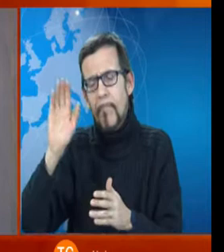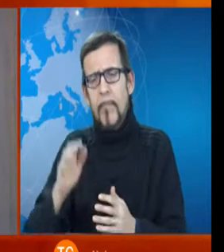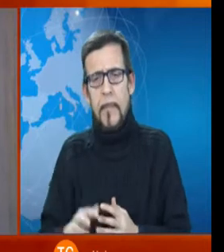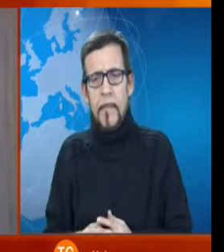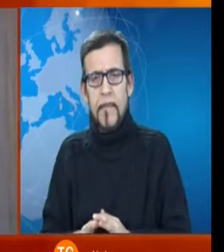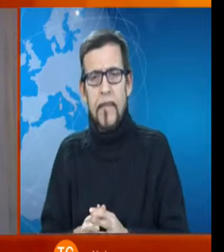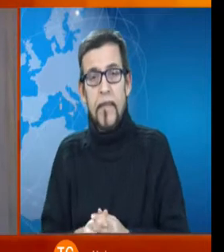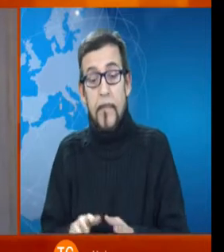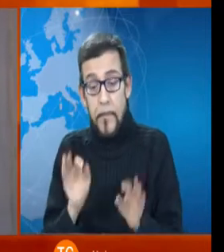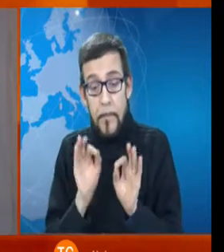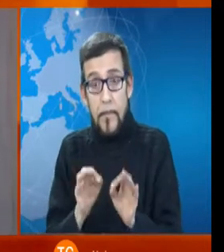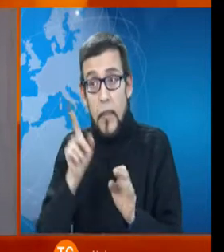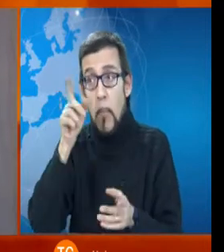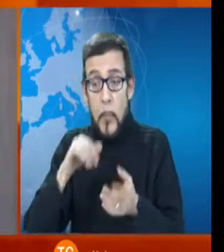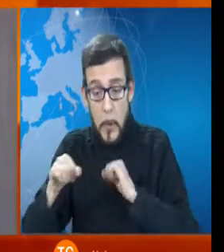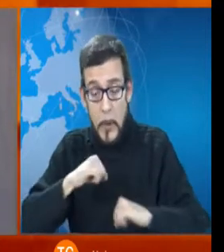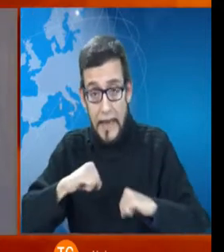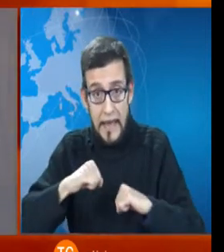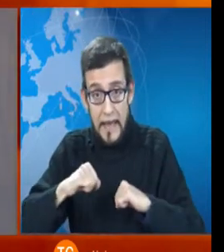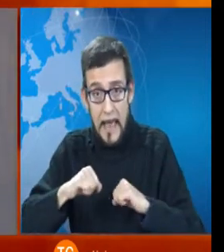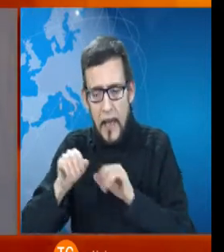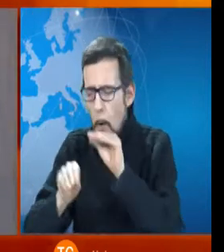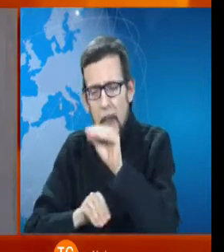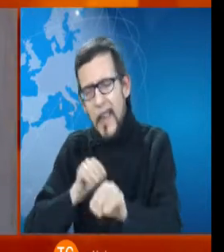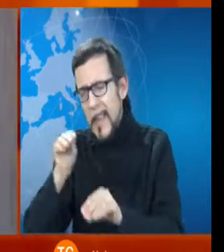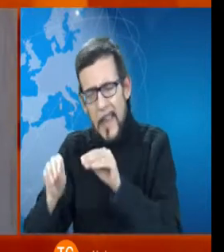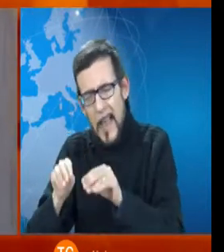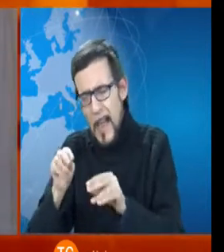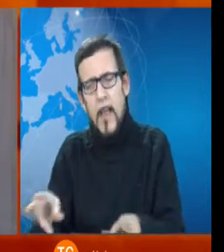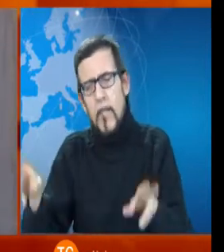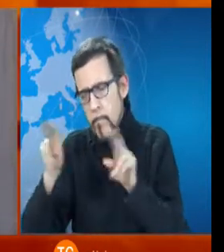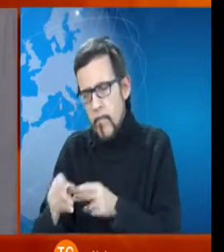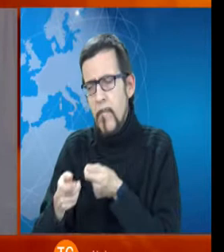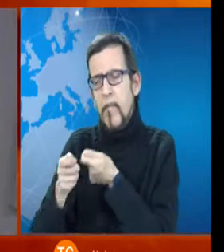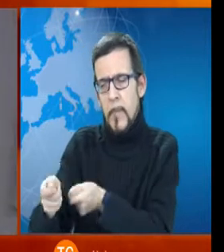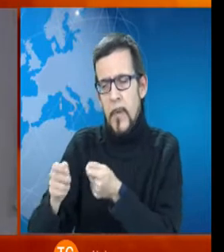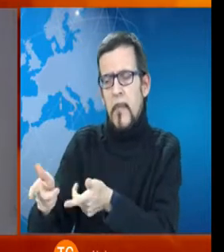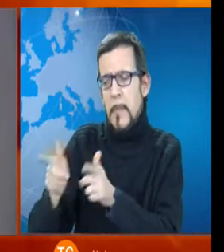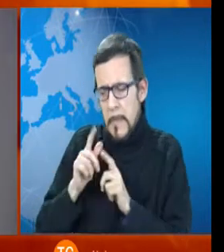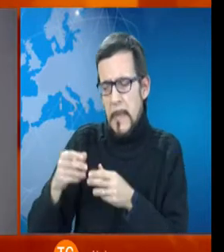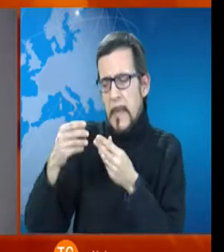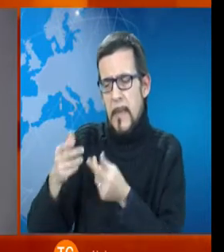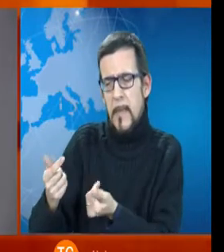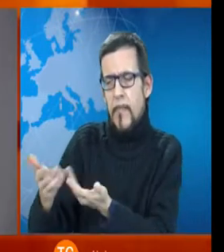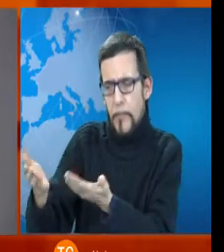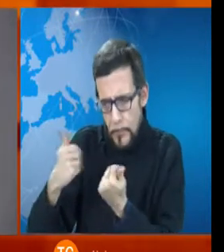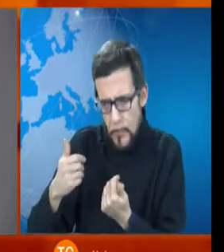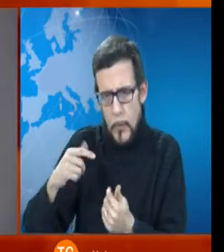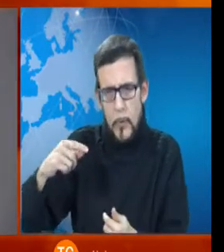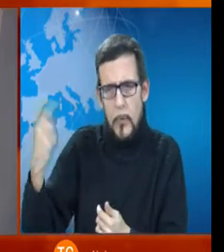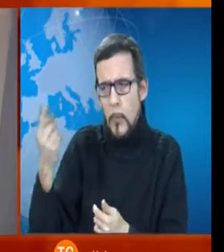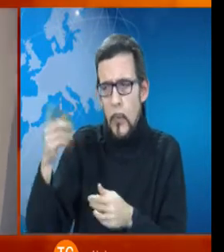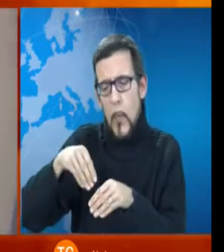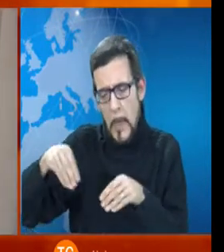il direttore del British Museum chiederà ripetutamente a Stefano Cardu di cedere tutta la sua raccolta perché